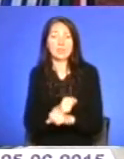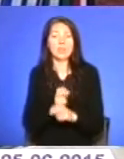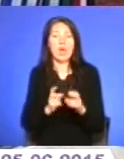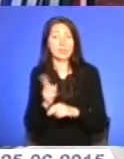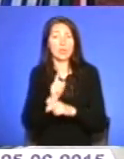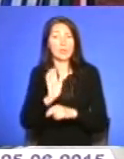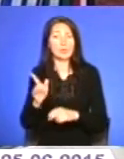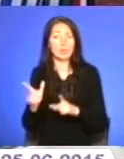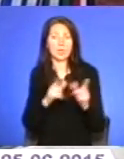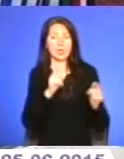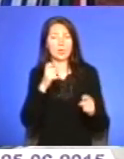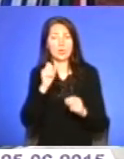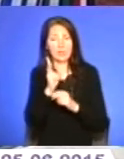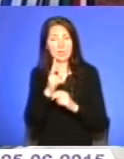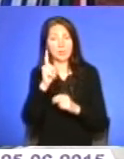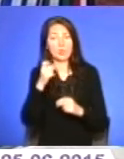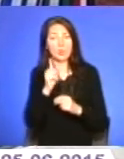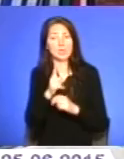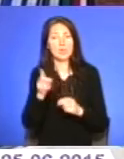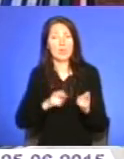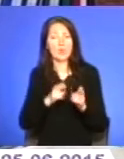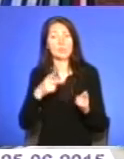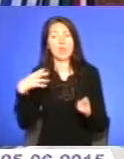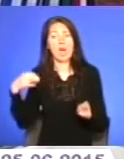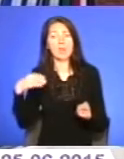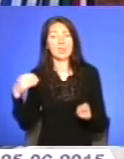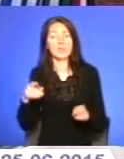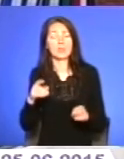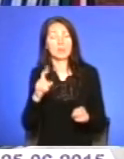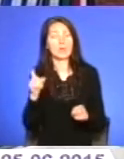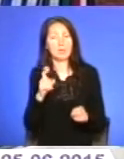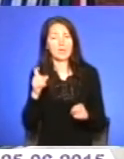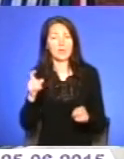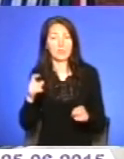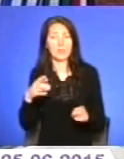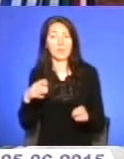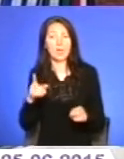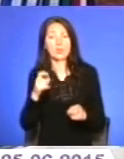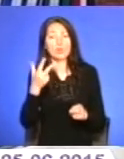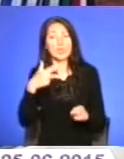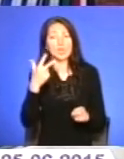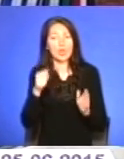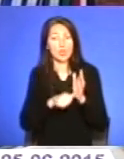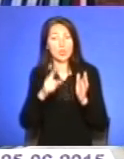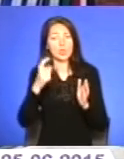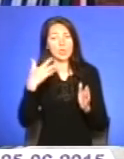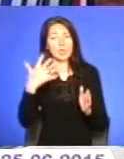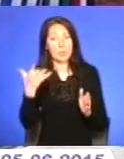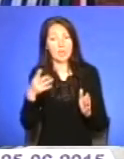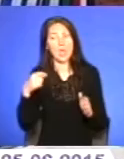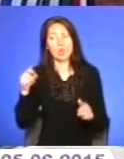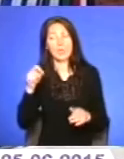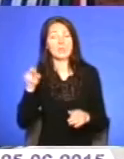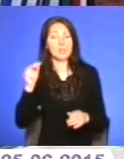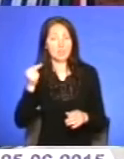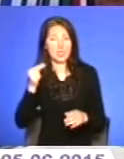-111 поїзди Харків-Львів, 136-135, тобто Одеса-Чернівці, він буде курсувати